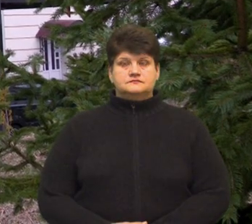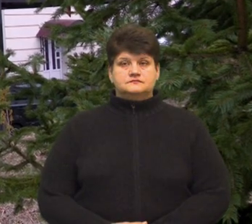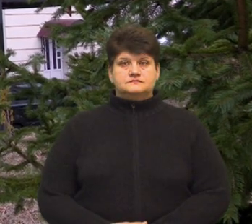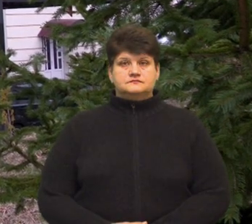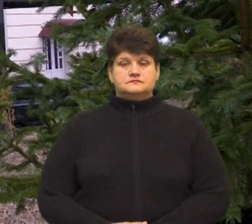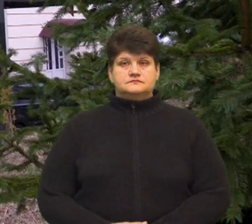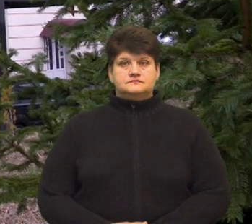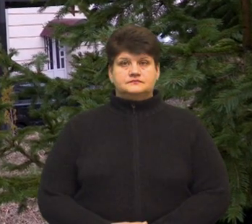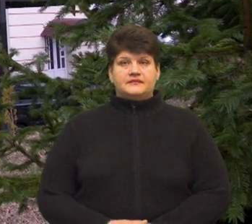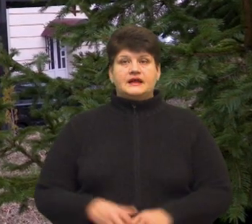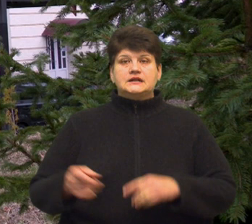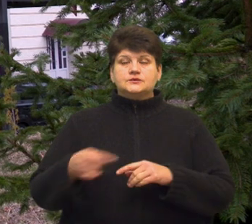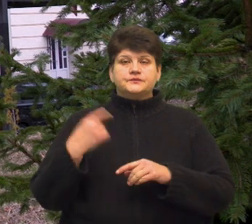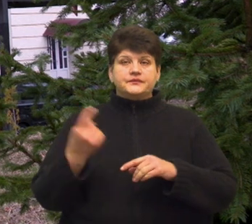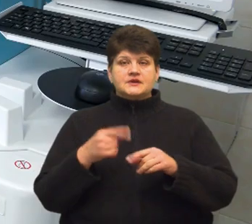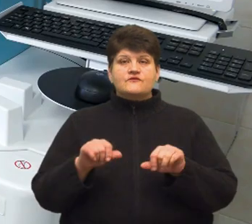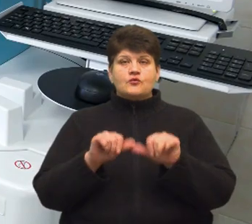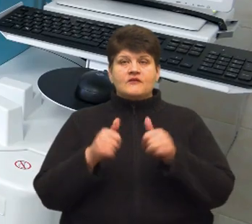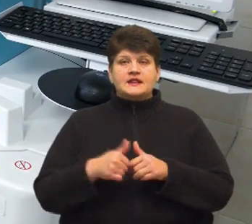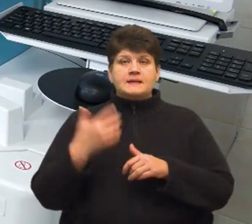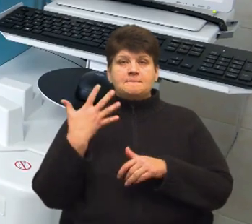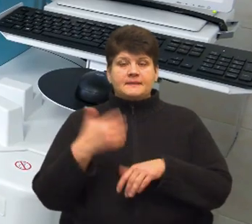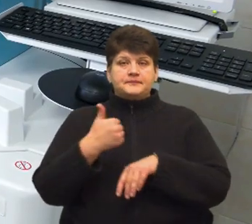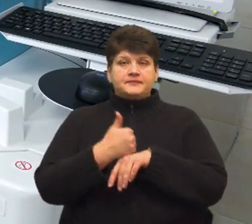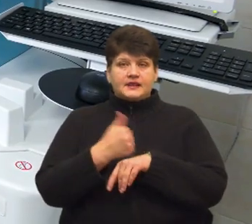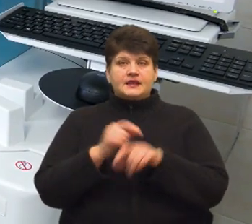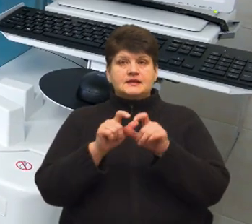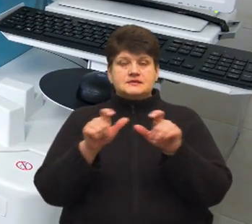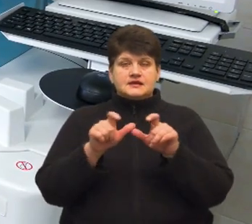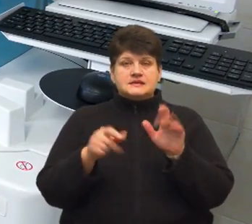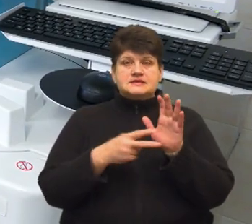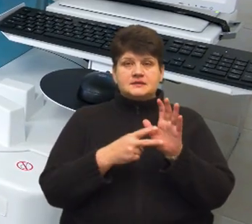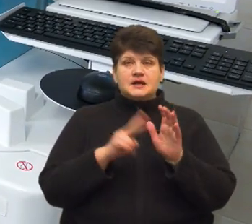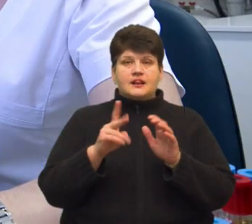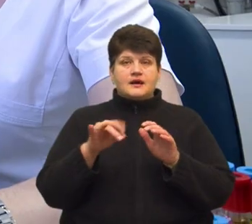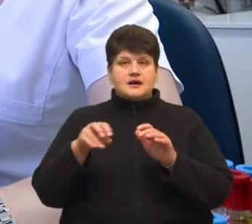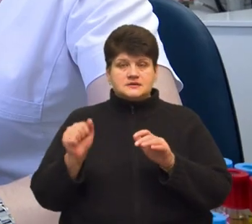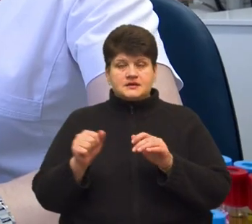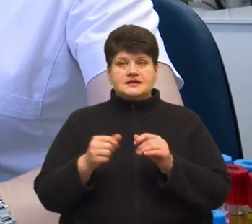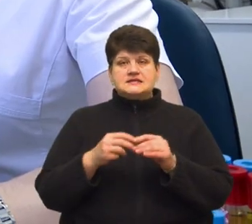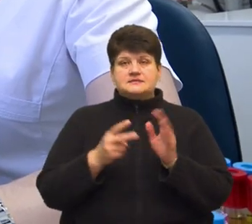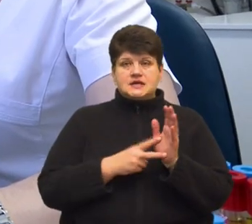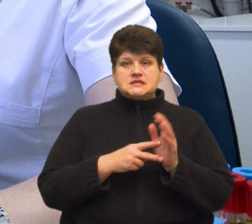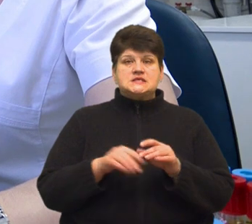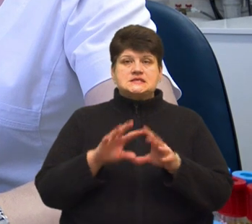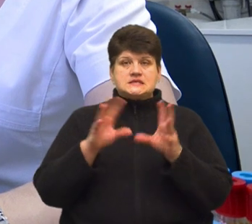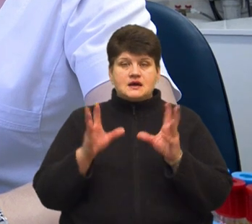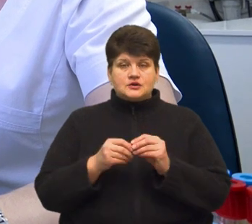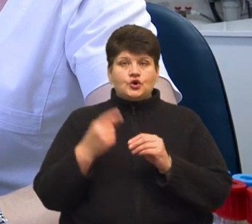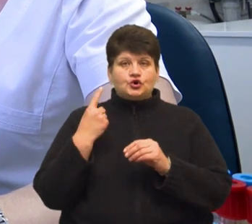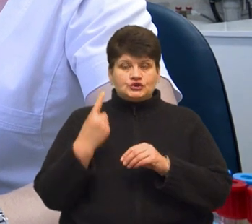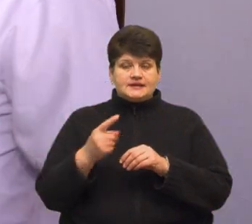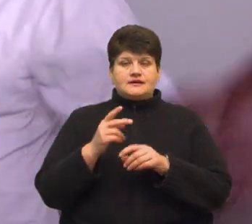На Тернопільщині сформували 5 надкластерних медзакладів, 7 кластерних і 13 загальних лікарень. Один із кластерних закладів –